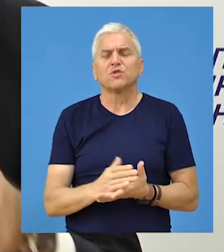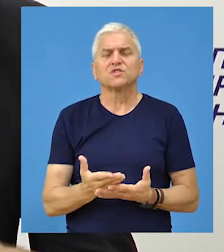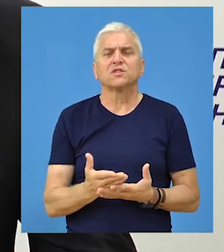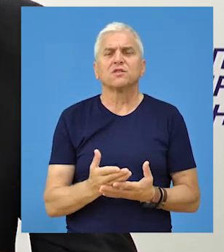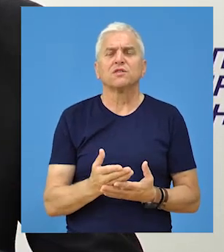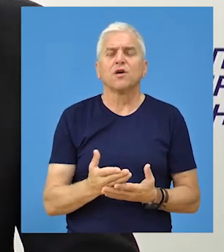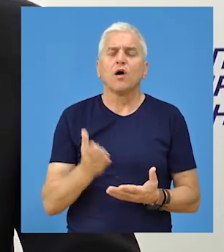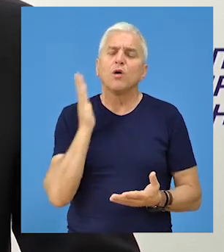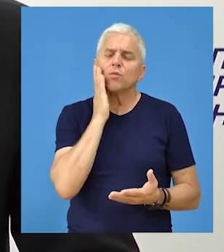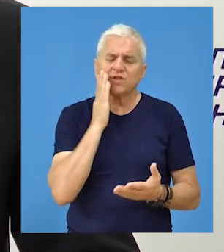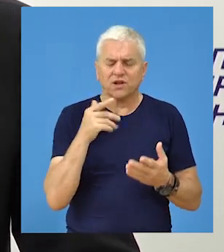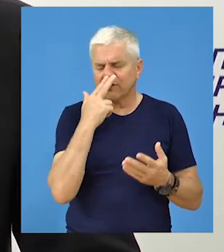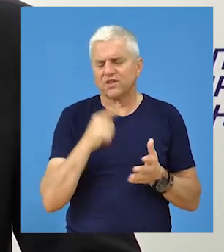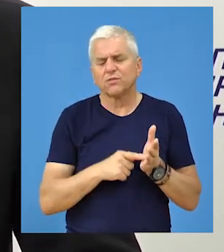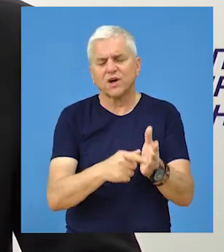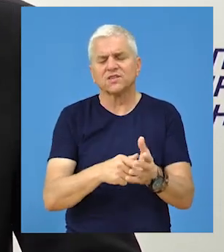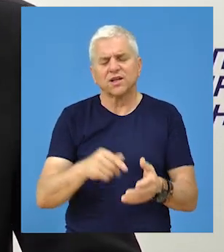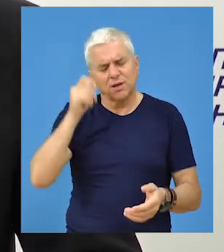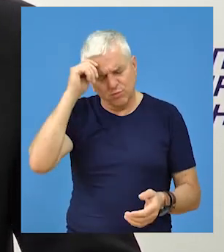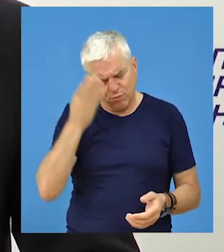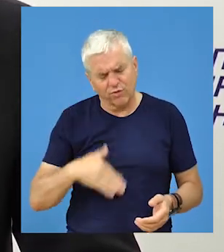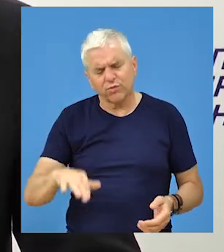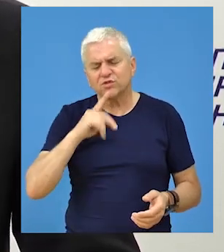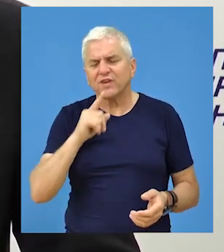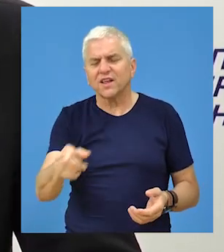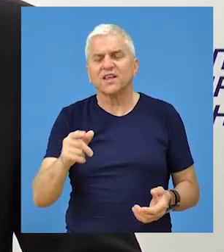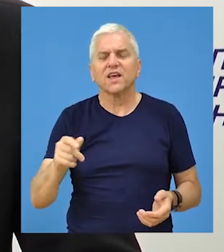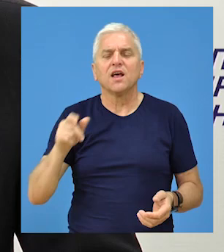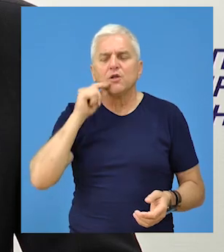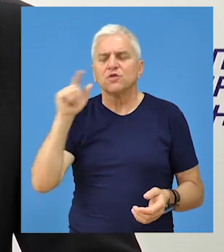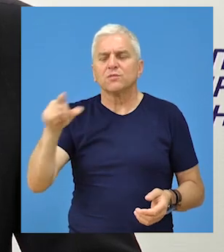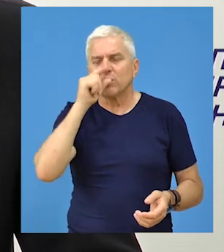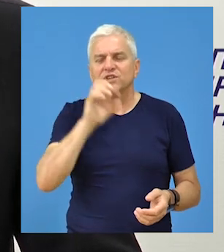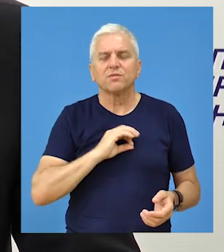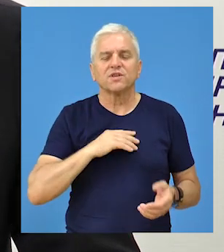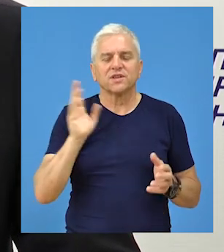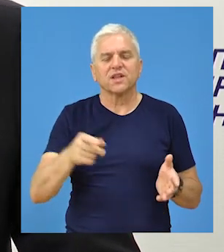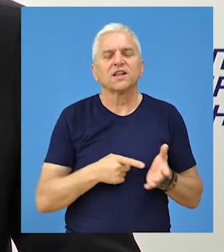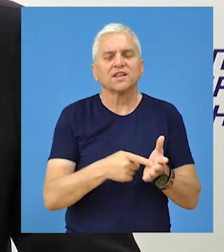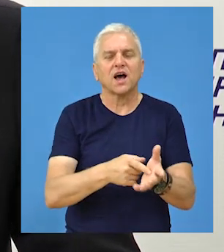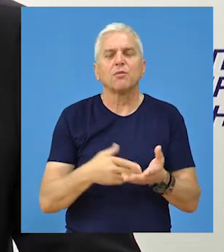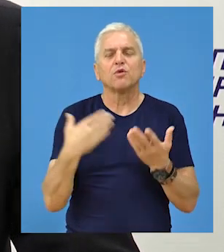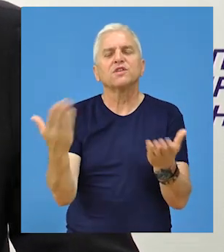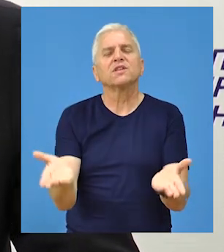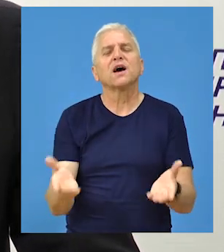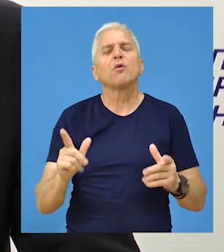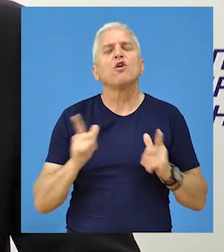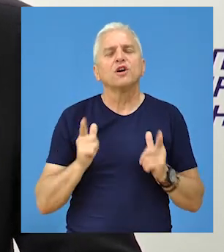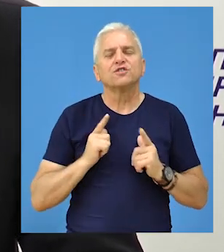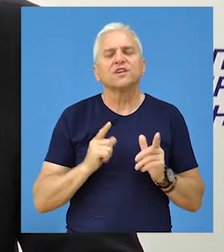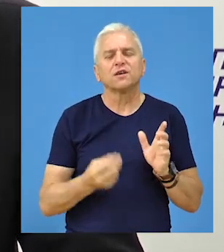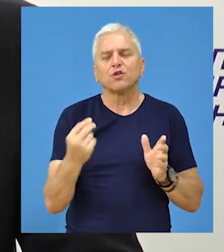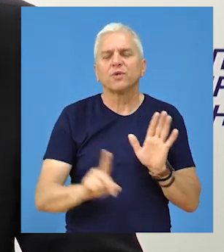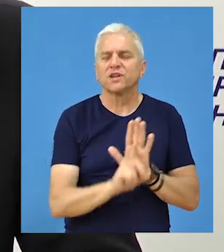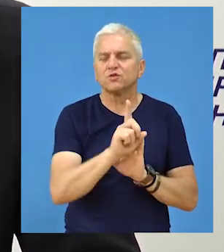opravdali poverenje građane opštine Beče i kako bismo bili u prilici da pružimo adekvatne očekivanja i adekvatne